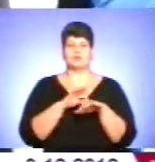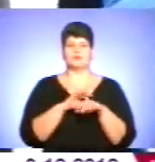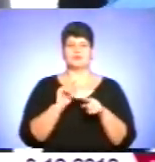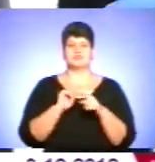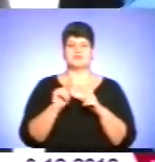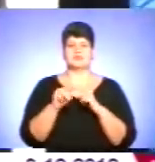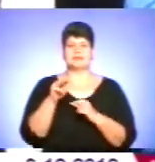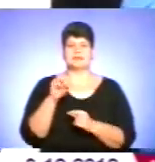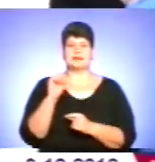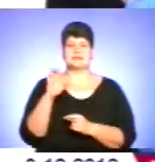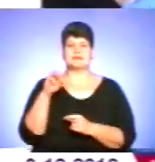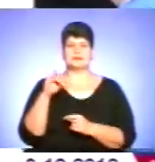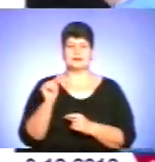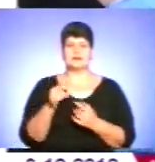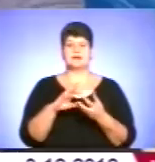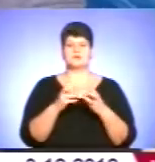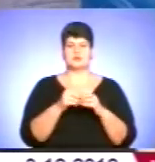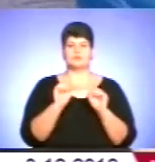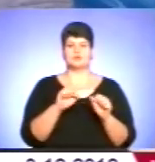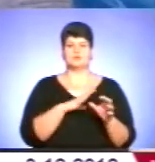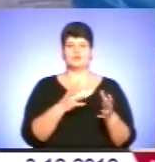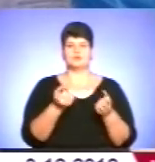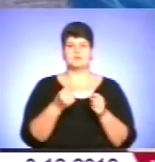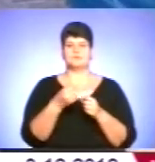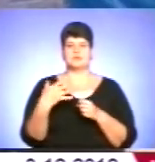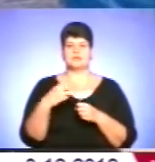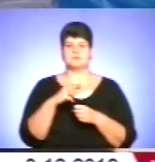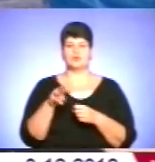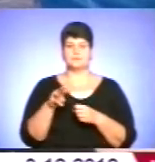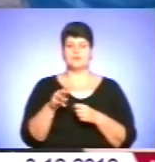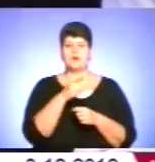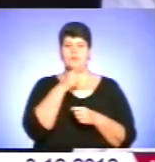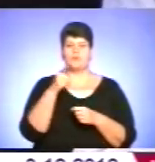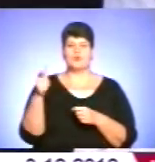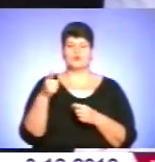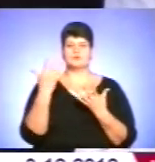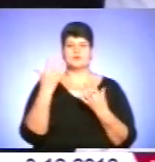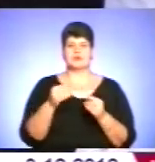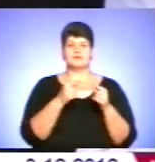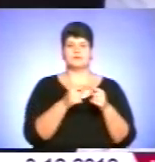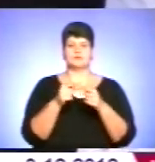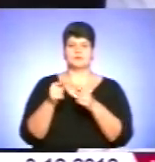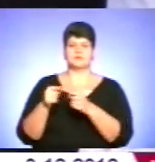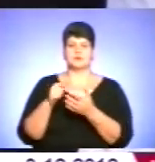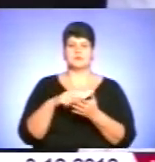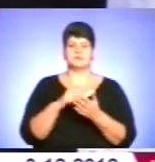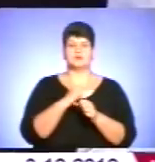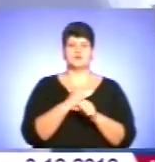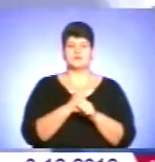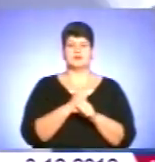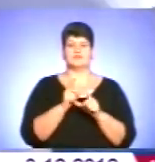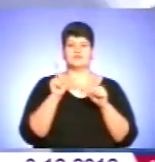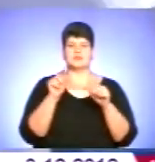швидкі тести. Результат отримати можна було через 15 хвилин. Протягом дня у різних куточках міста працювали виїзні бригади із